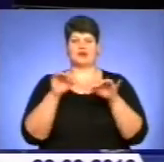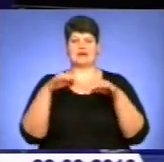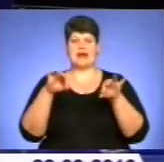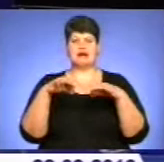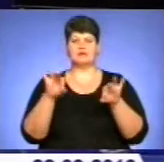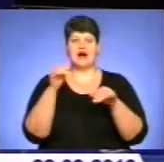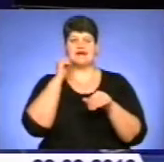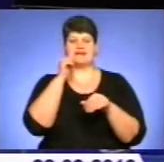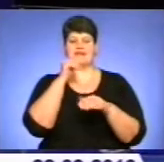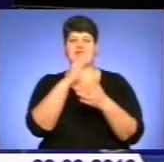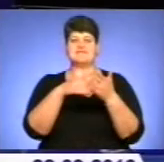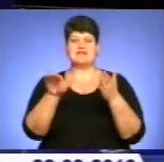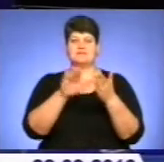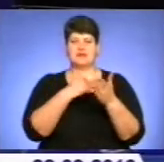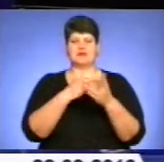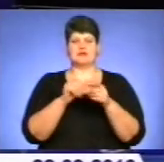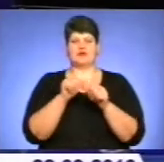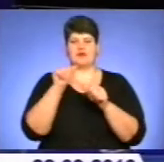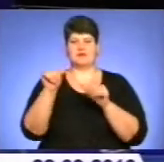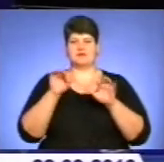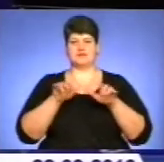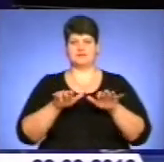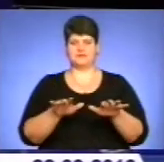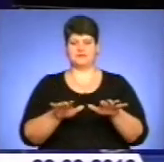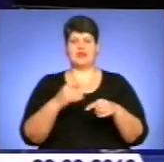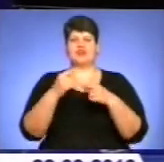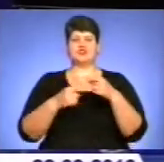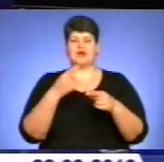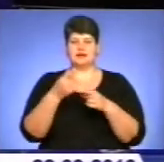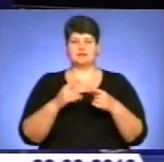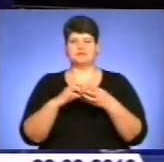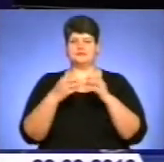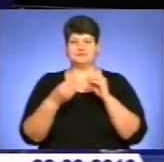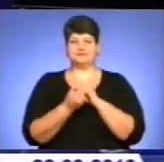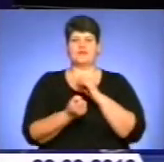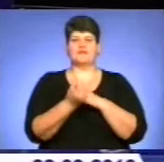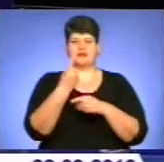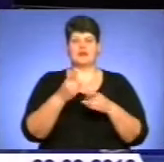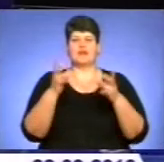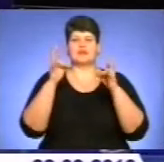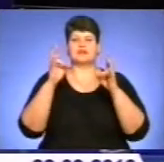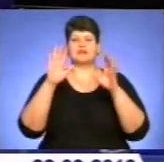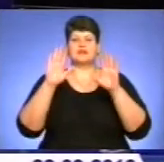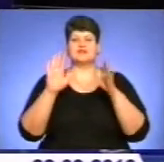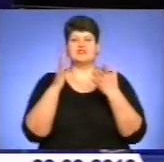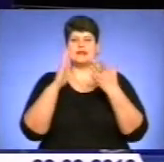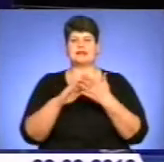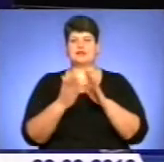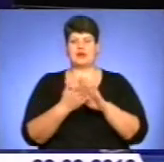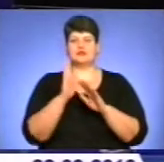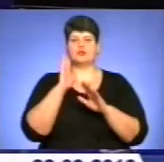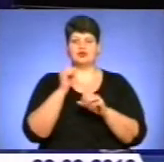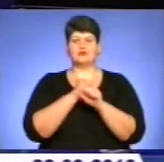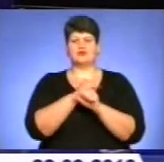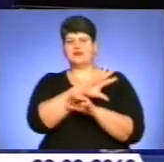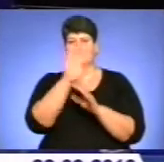вихідні відмінені деякі мистецькі заходи. Також через загрозу виникнення надзвичайних ситуацій цілодобово працюватимуть усі служби